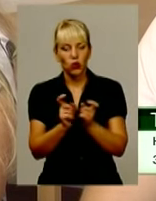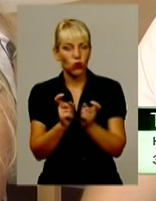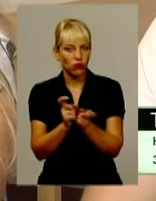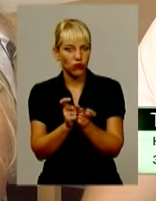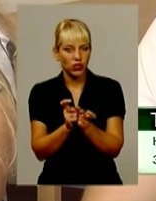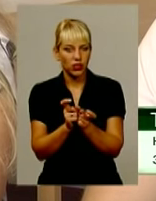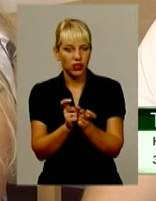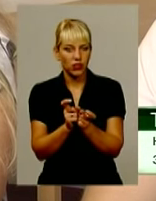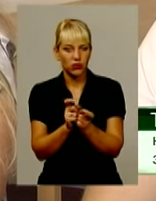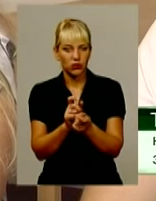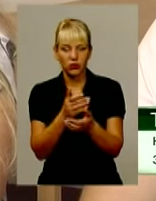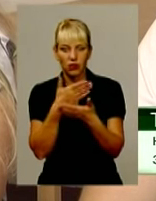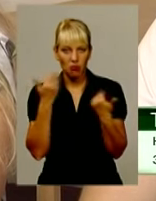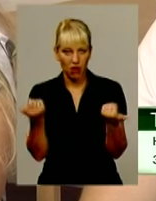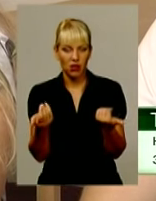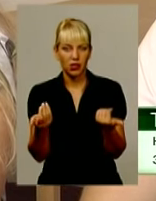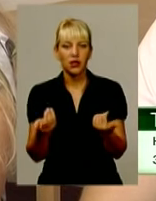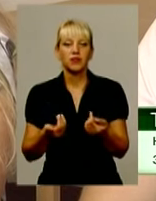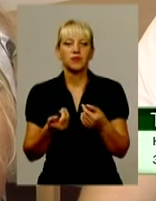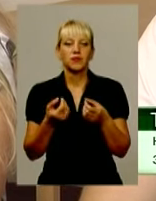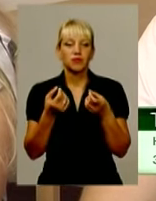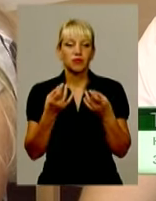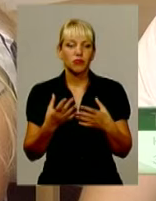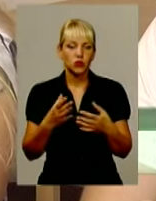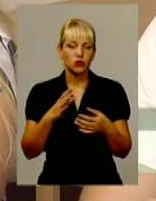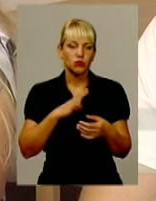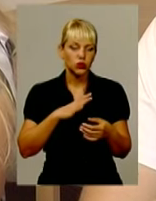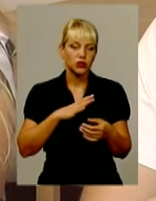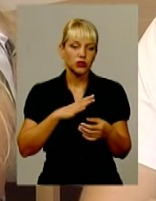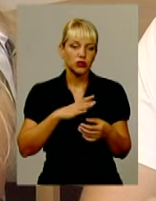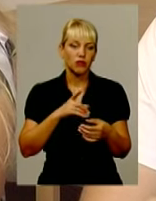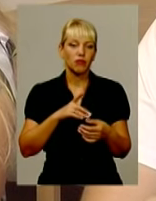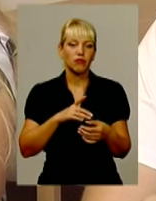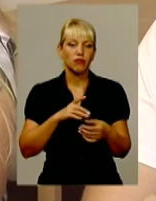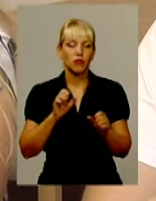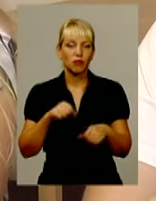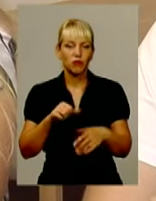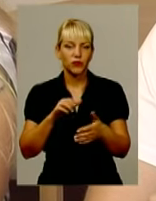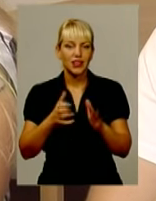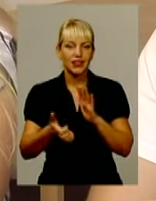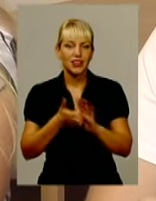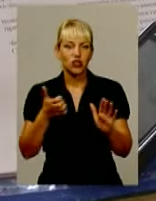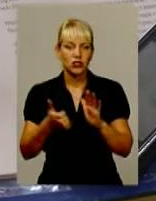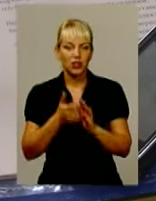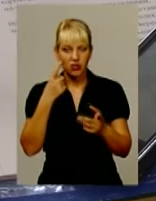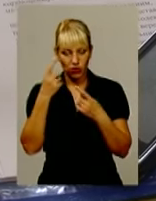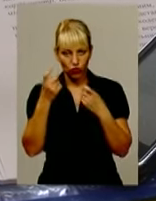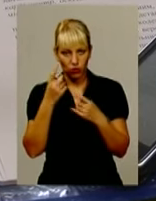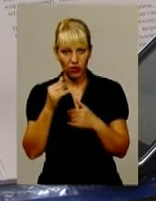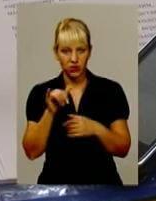не існує. Просто може бути через недостатню інформованість.